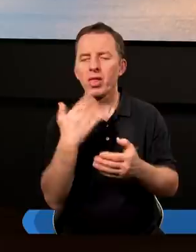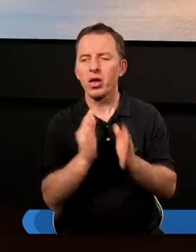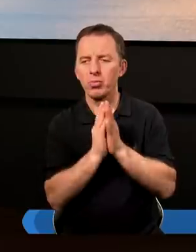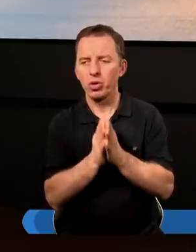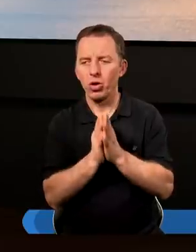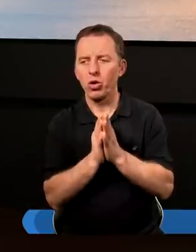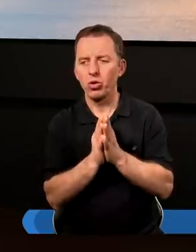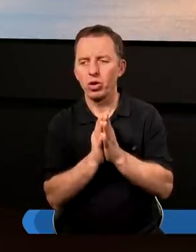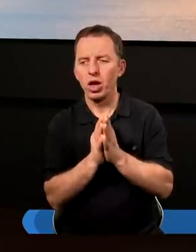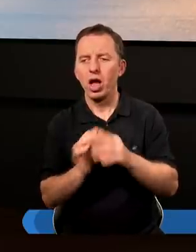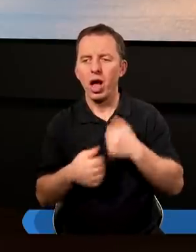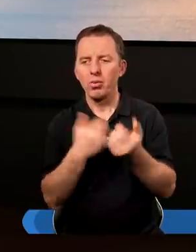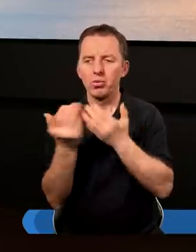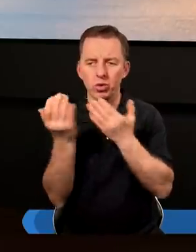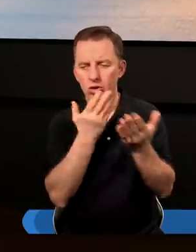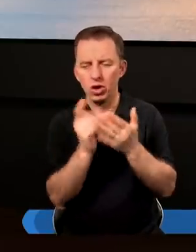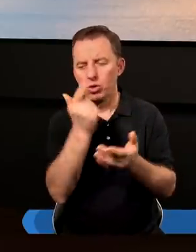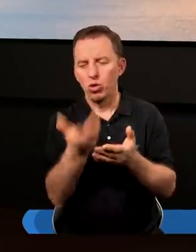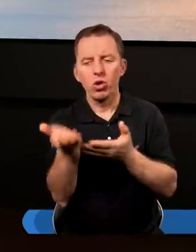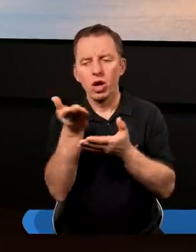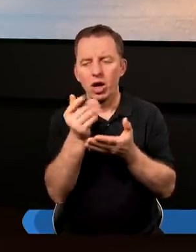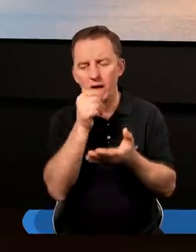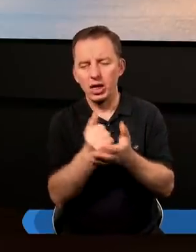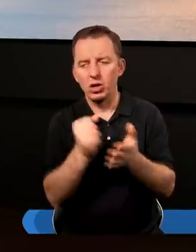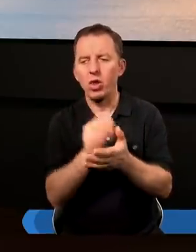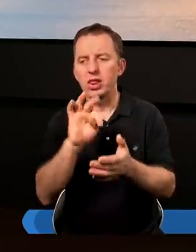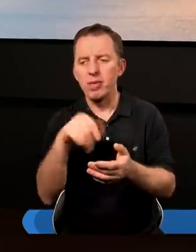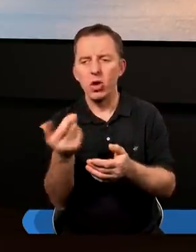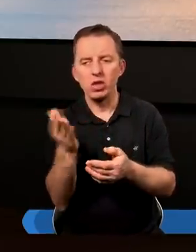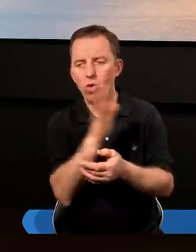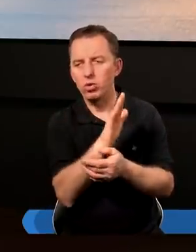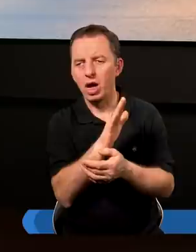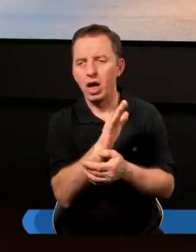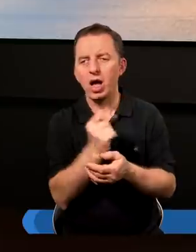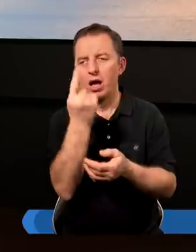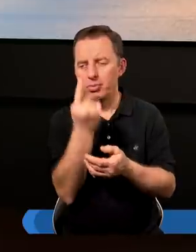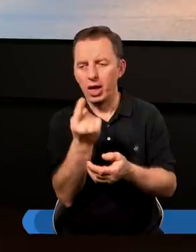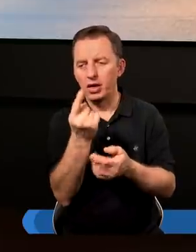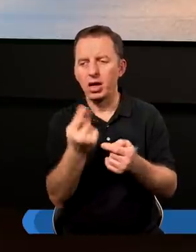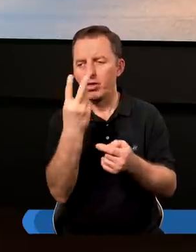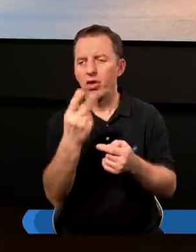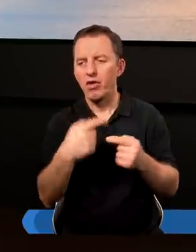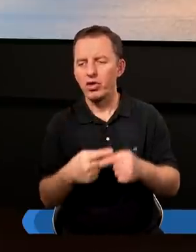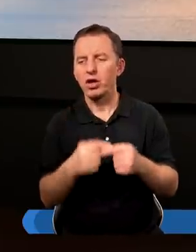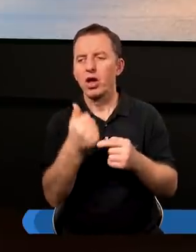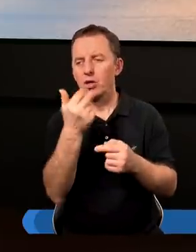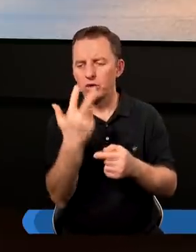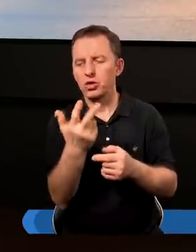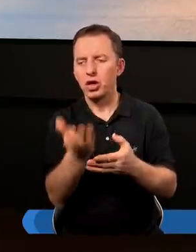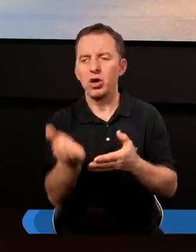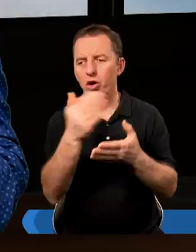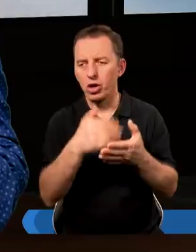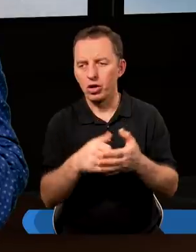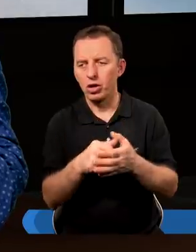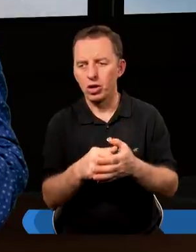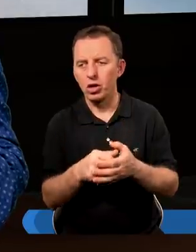bardzo proszę, abyś przeczytała z drugiego listu do Tymoteusza pierwsze dwa wersety z trzeciego rozdziału.